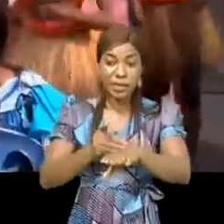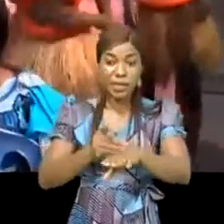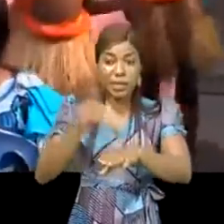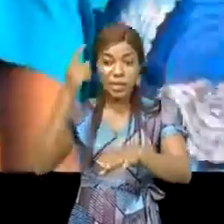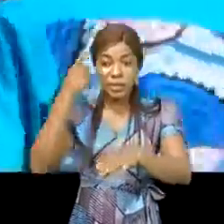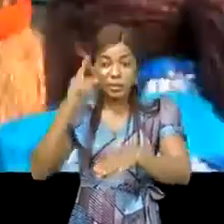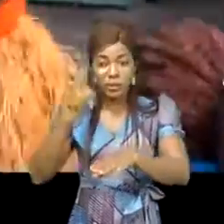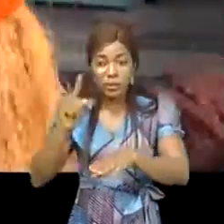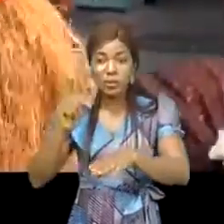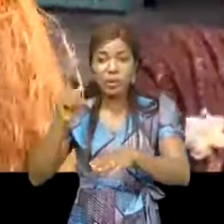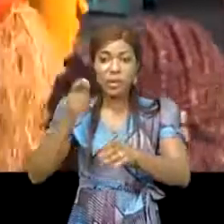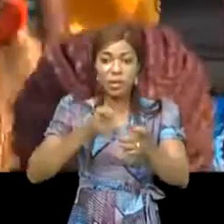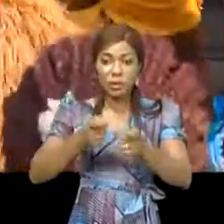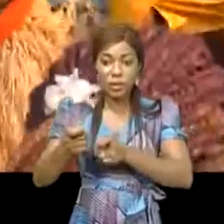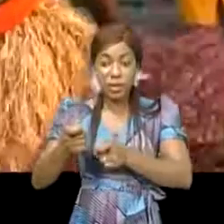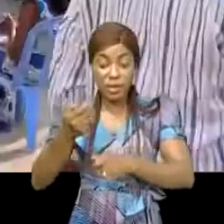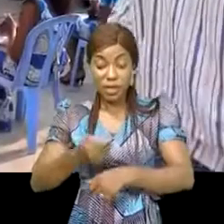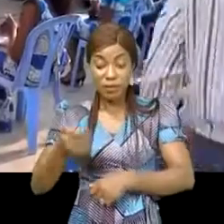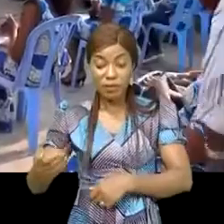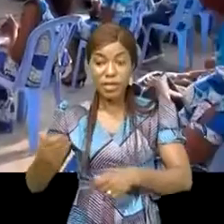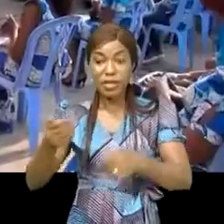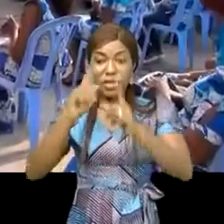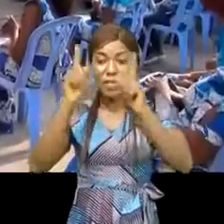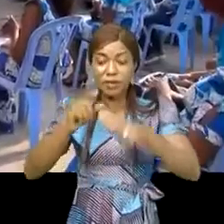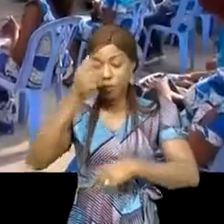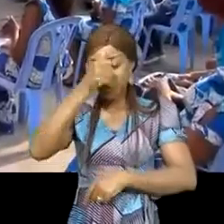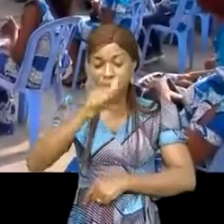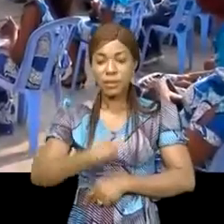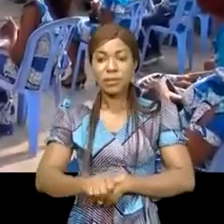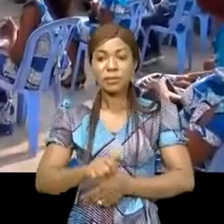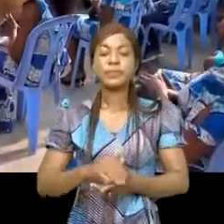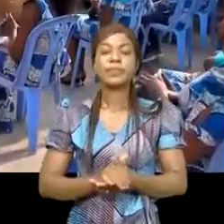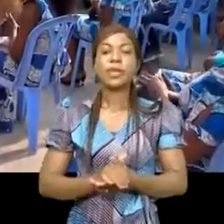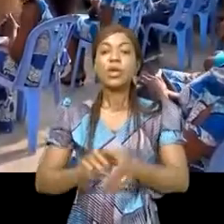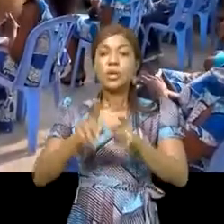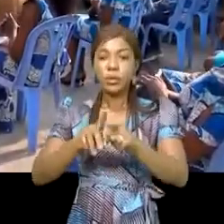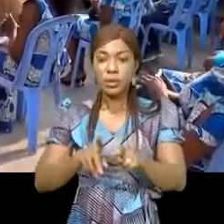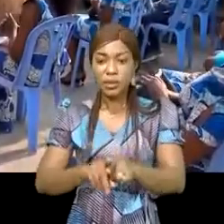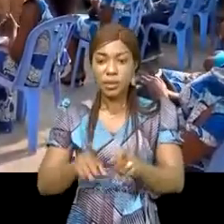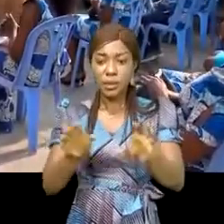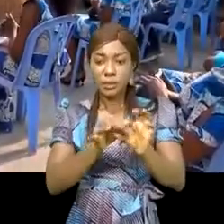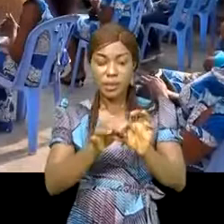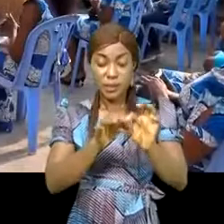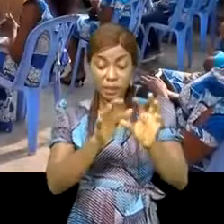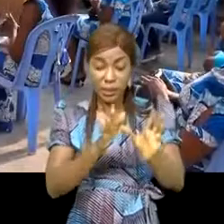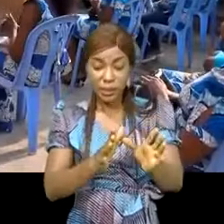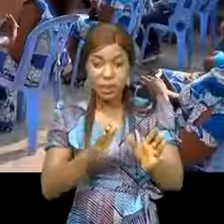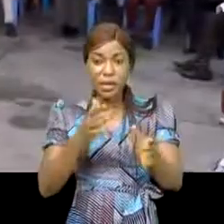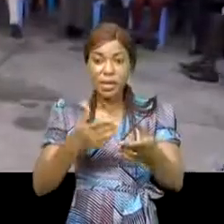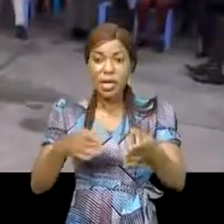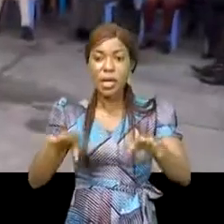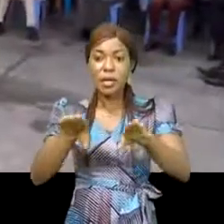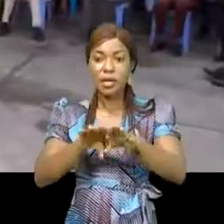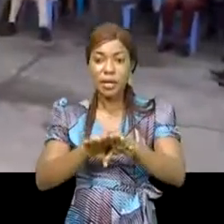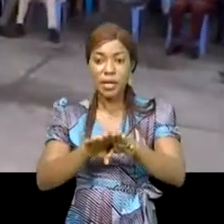enfants des Soweto à l'Afrique du Sud. L'ONG projet Louvain coopération œuvrant à travers ses partenaires locaux a fermé les